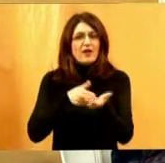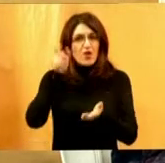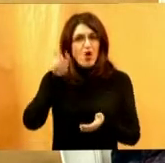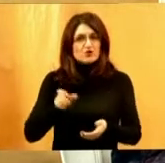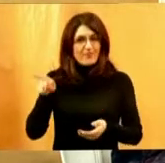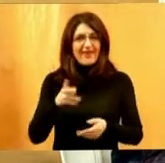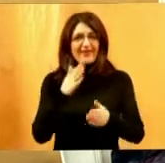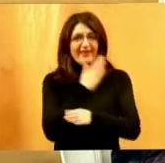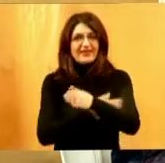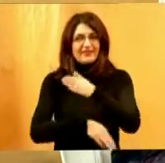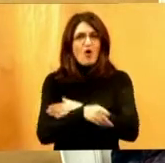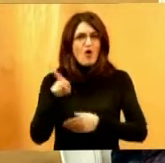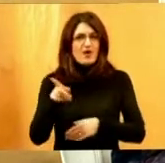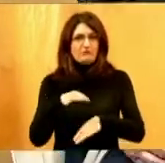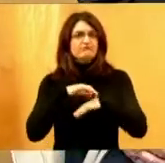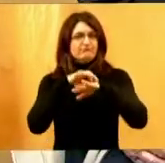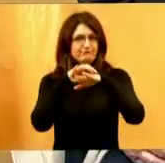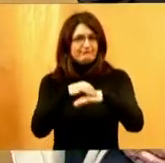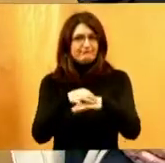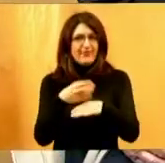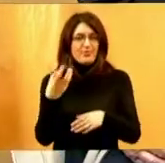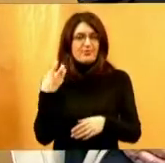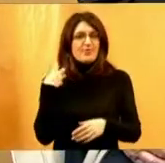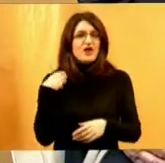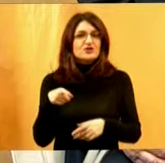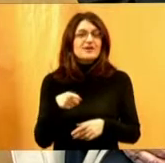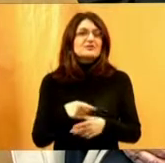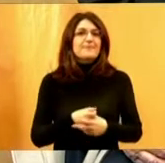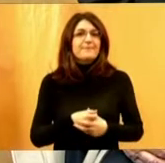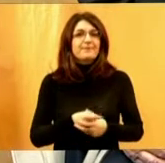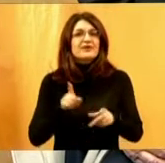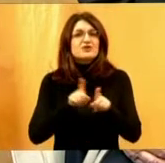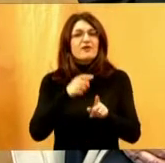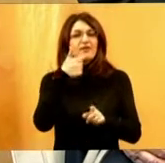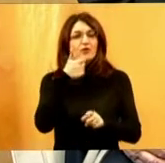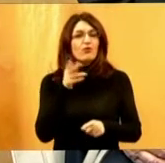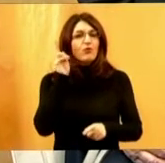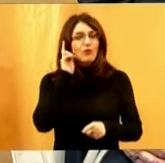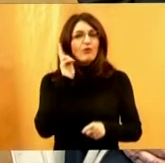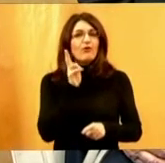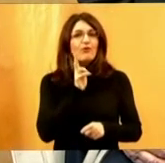invaliditetom. Da, ona je načelnica odjela za osobe Načelnica, tako je. Ali isto tako i jednu gluhu.